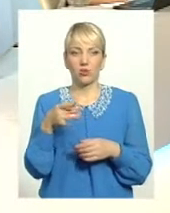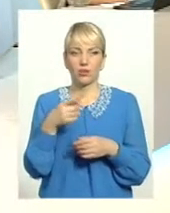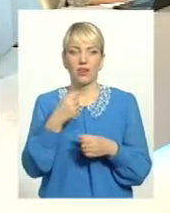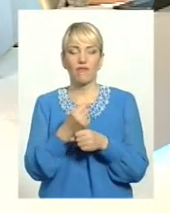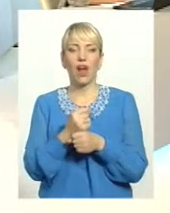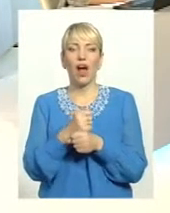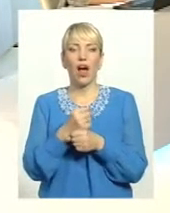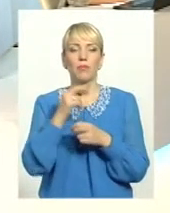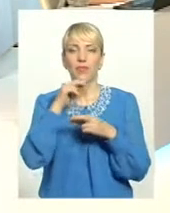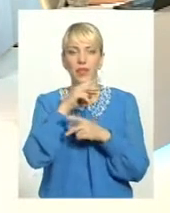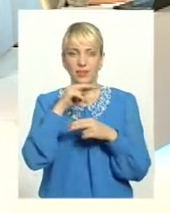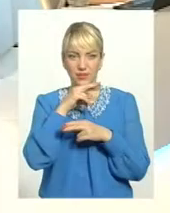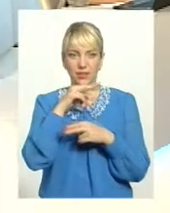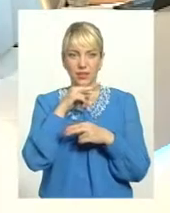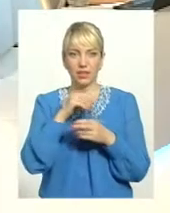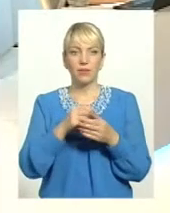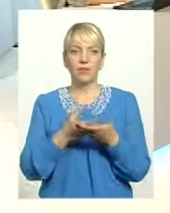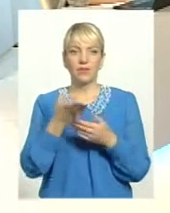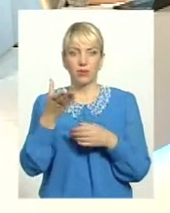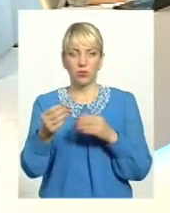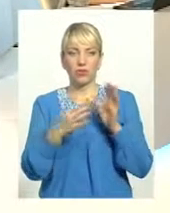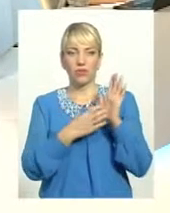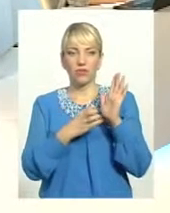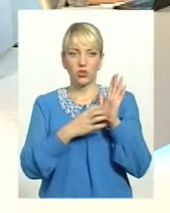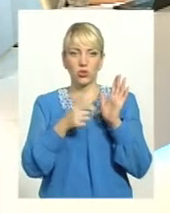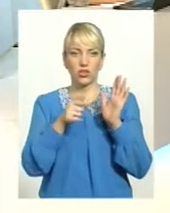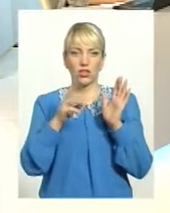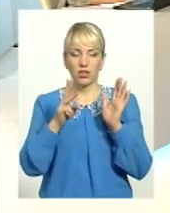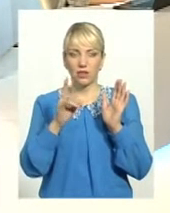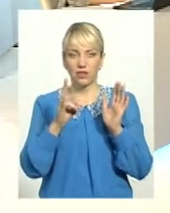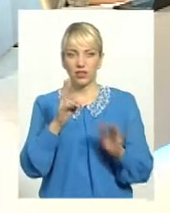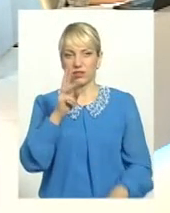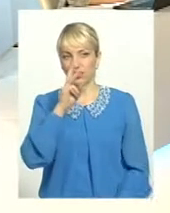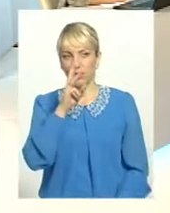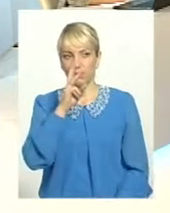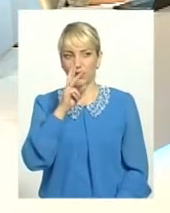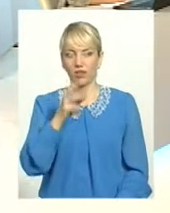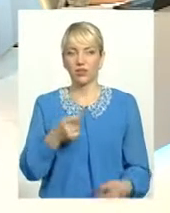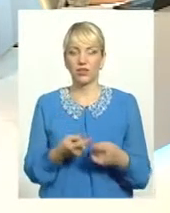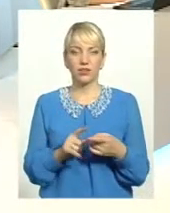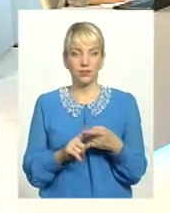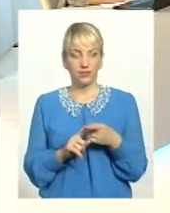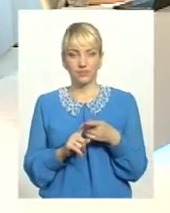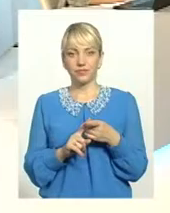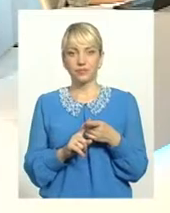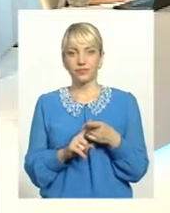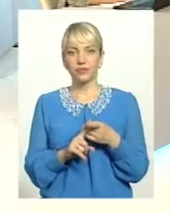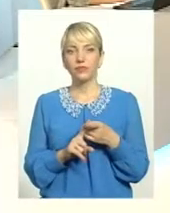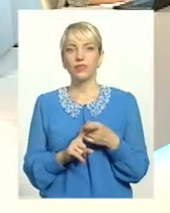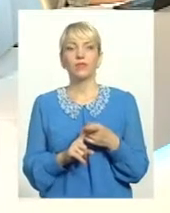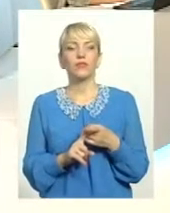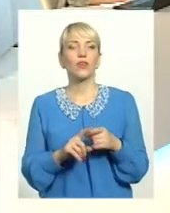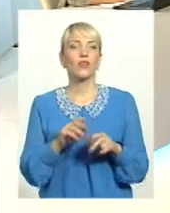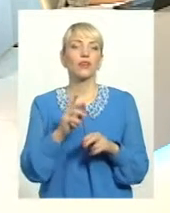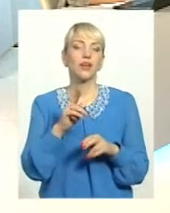аптеці, бачимо, виплачується 900 гривень заробітної плати, то це, ну, тут, як би